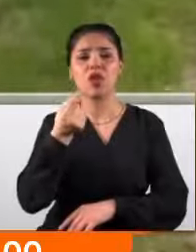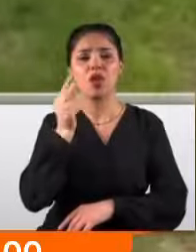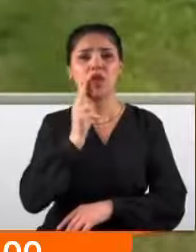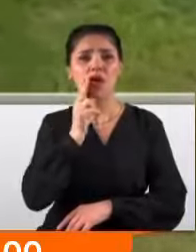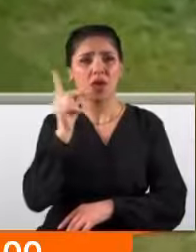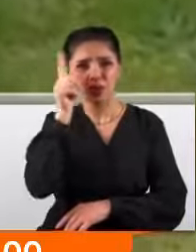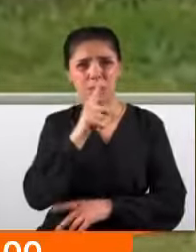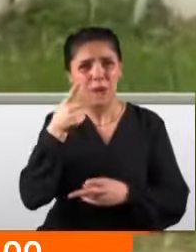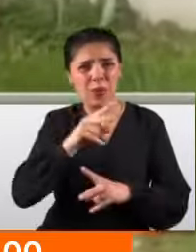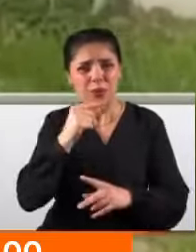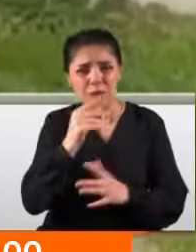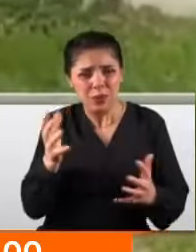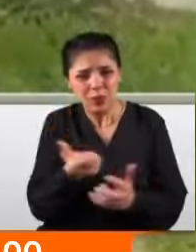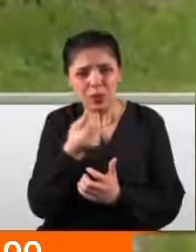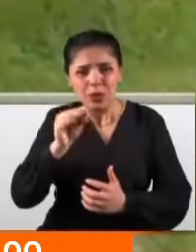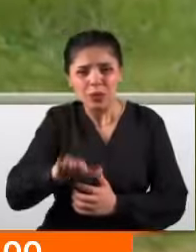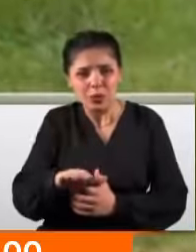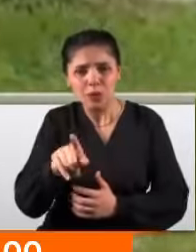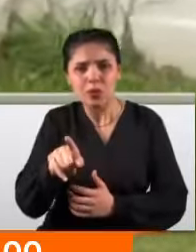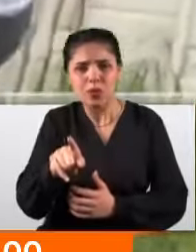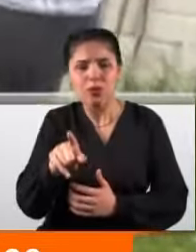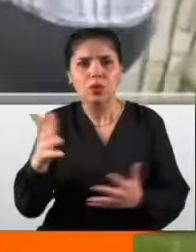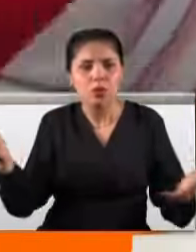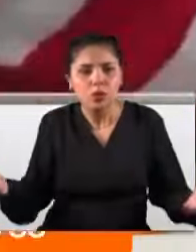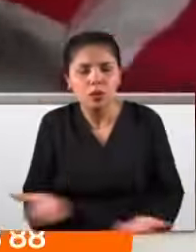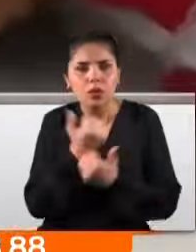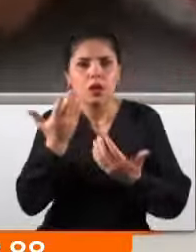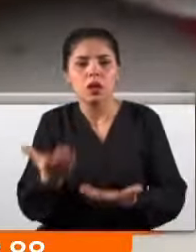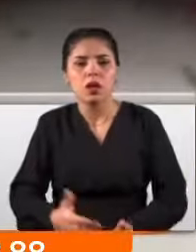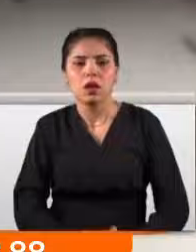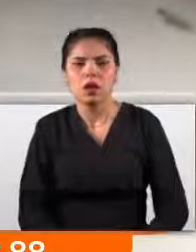ölümün eşiğine gelen ufaklığı zamanında müdahale hayata döndürdü.